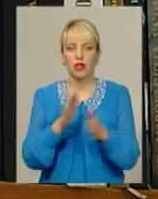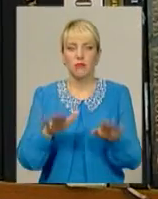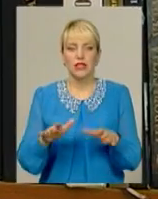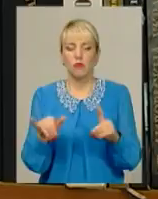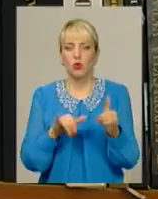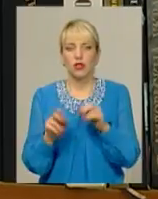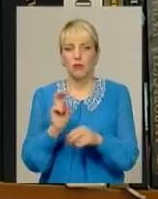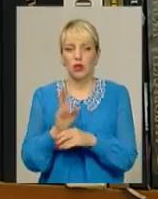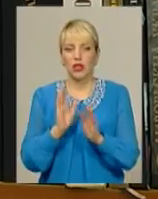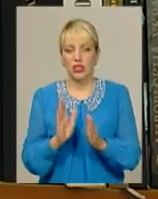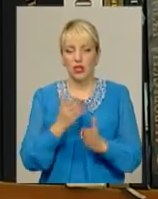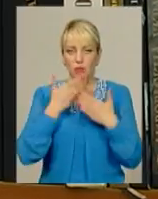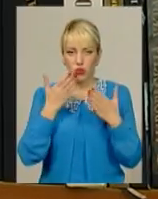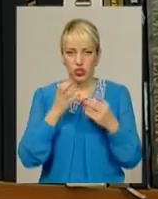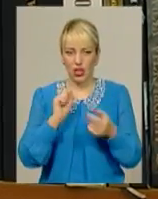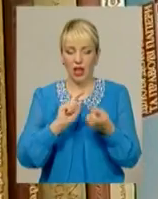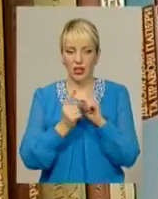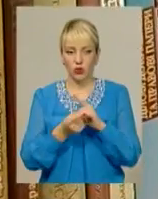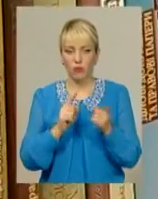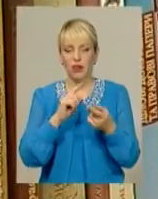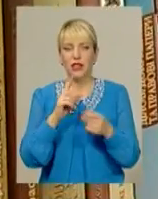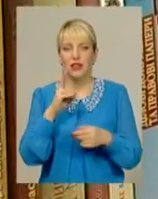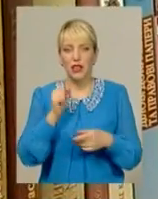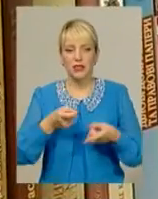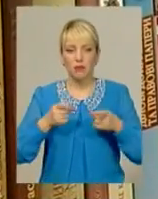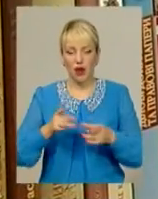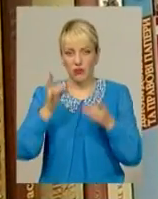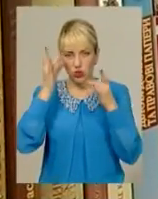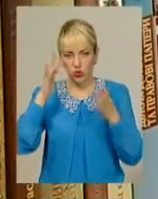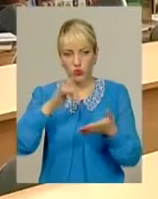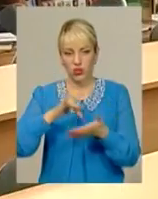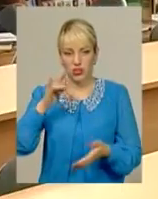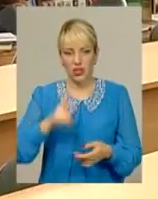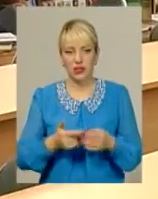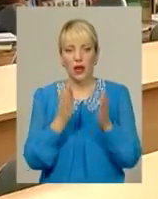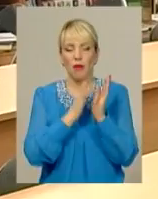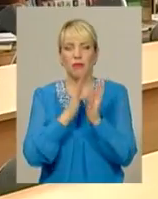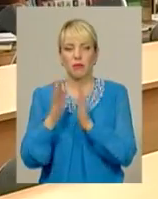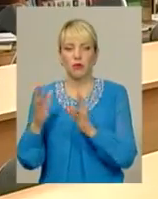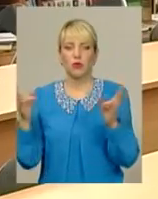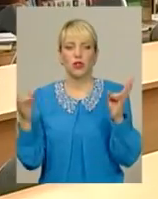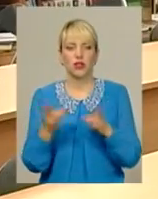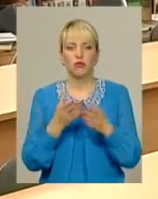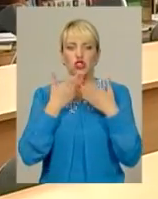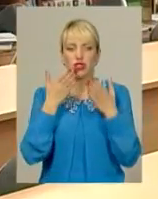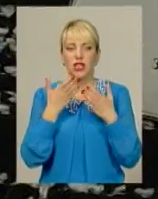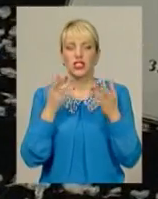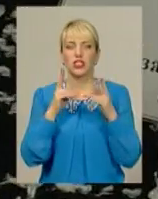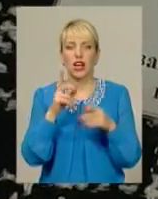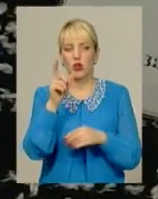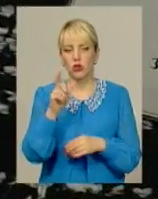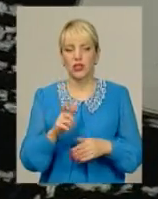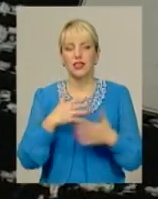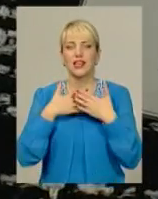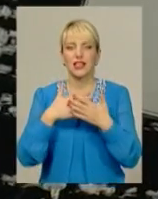куди приходять лише почитати. Натомість перетворились на справжні культурні центри. В бібліотекі потрібен читач, як людині